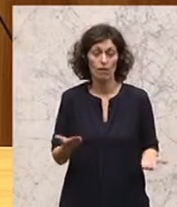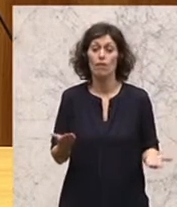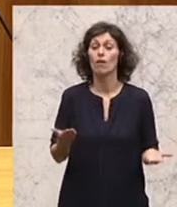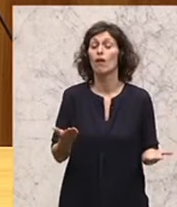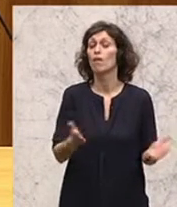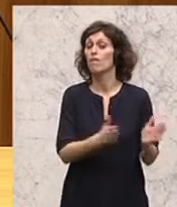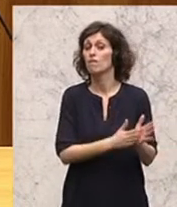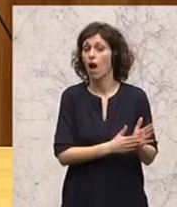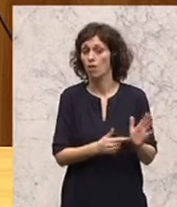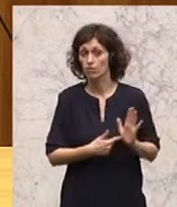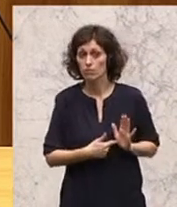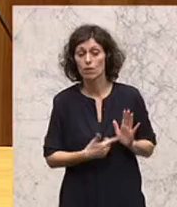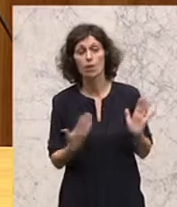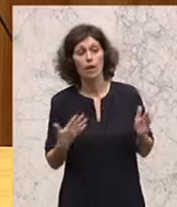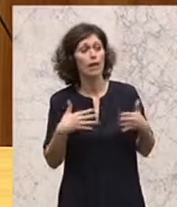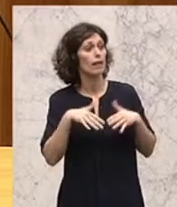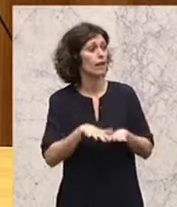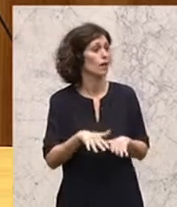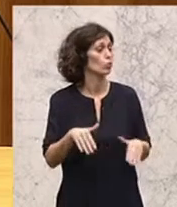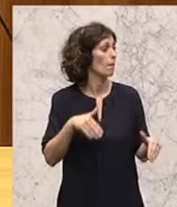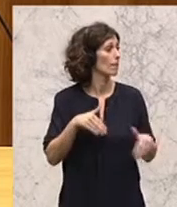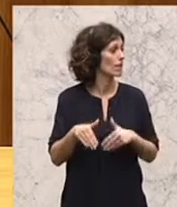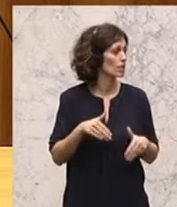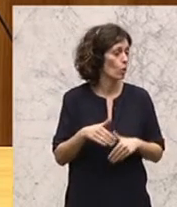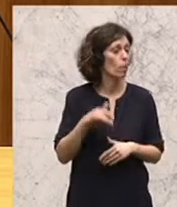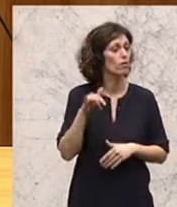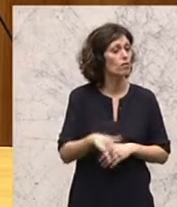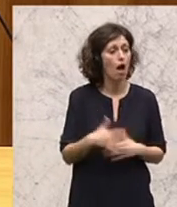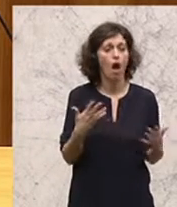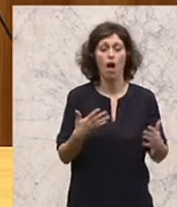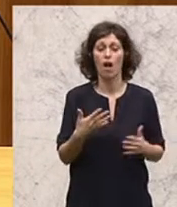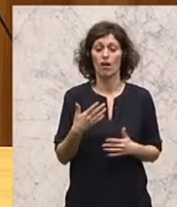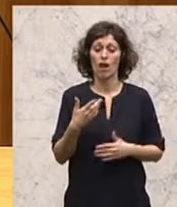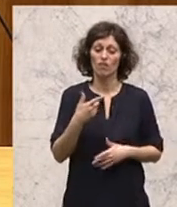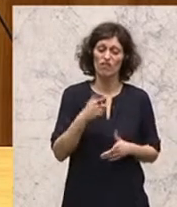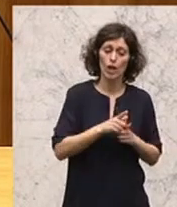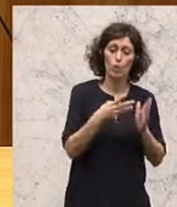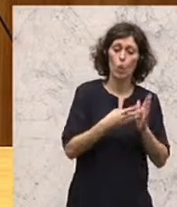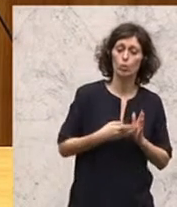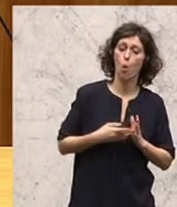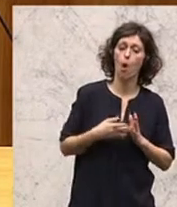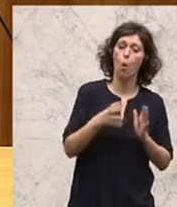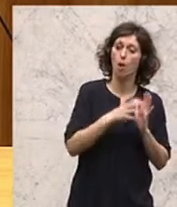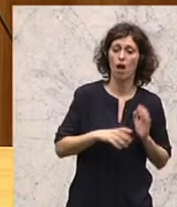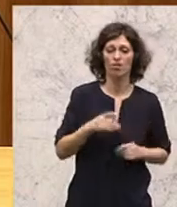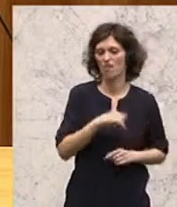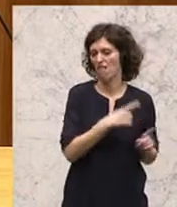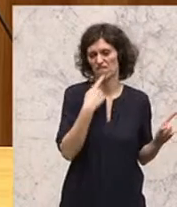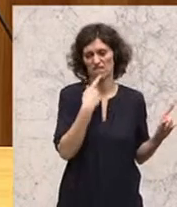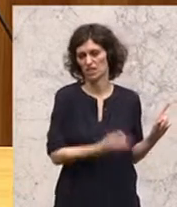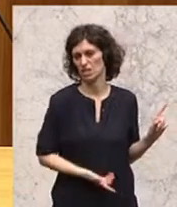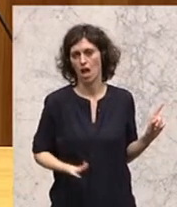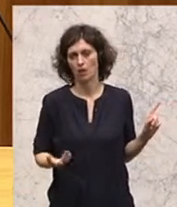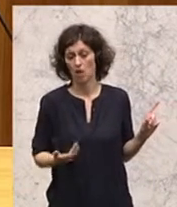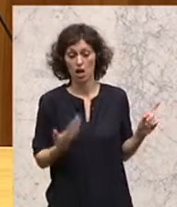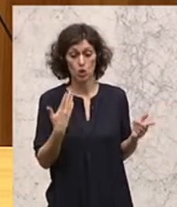Faktum ist, das Integrationsministerium hat als Kontrollorgan total versagt. Nur so konnte